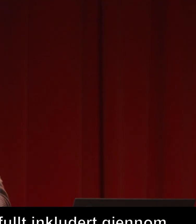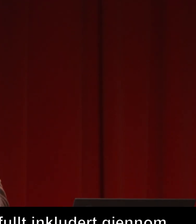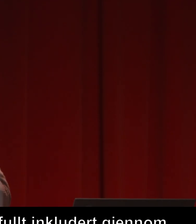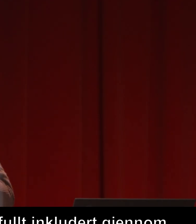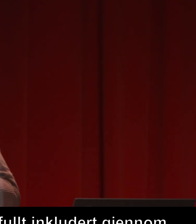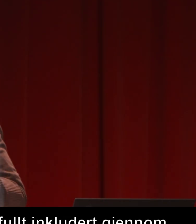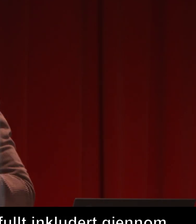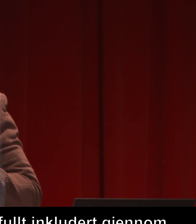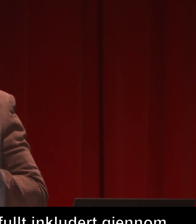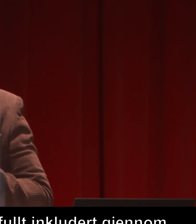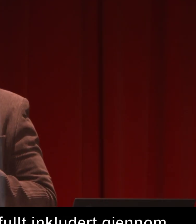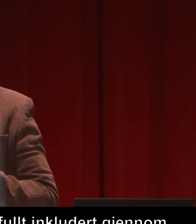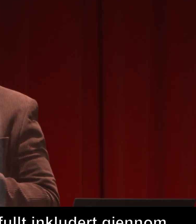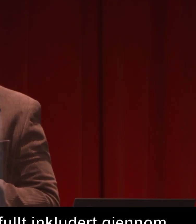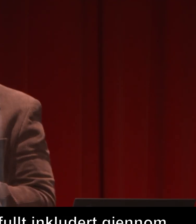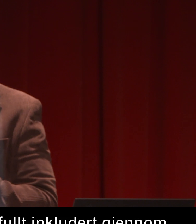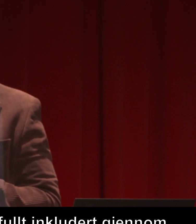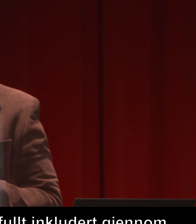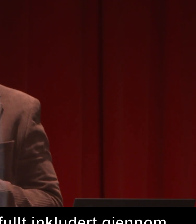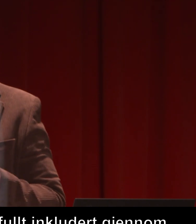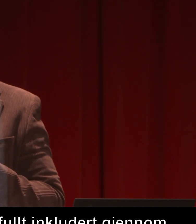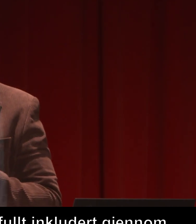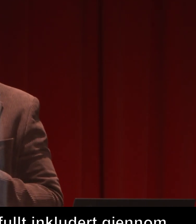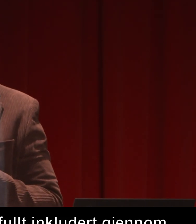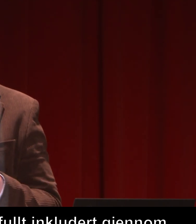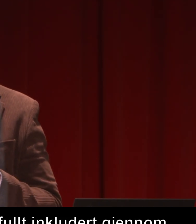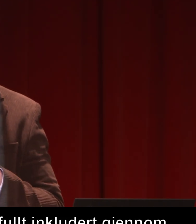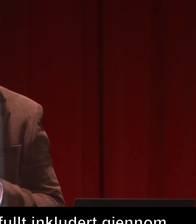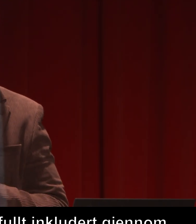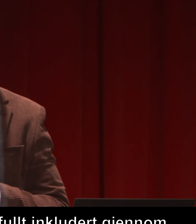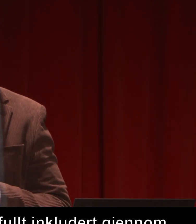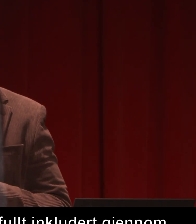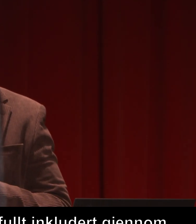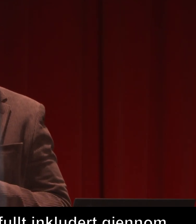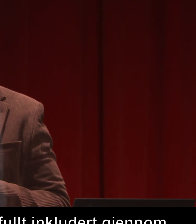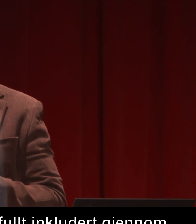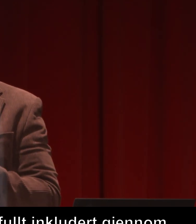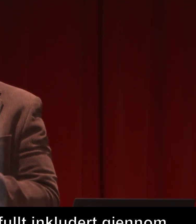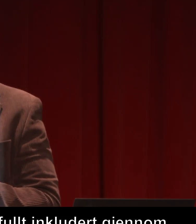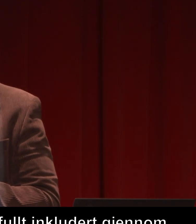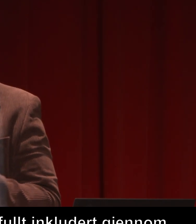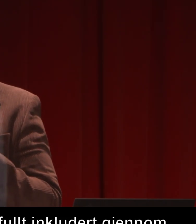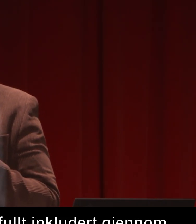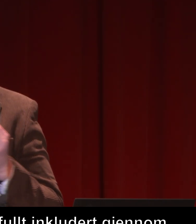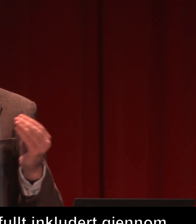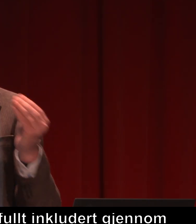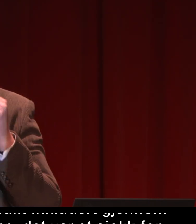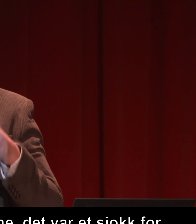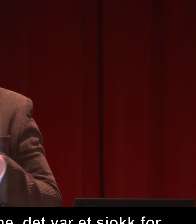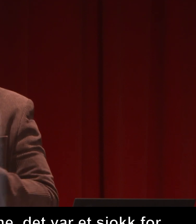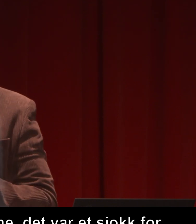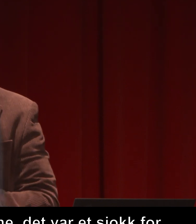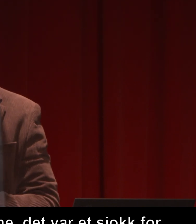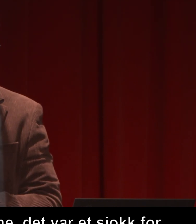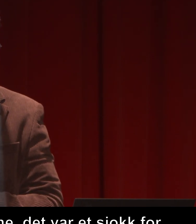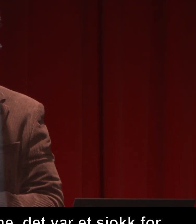flere sammen, så var det et sjokk for mange å kjenne at nå var de inkludert fullt ut. For første gang i